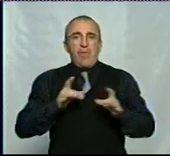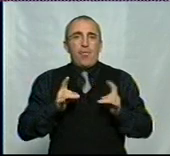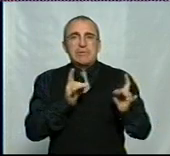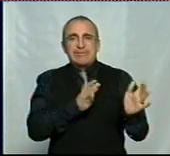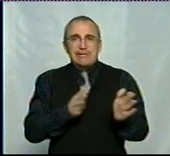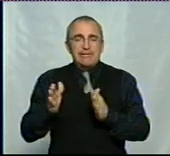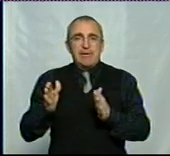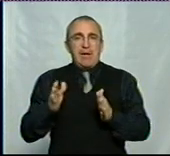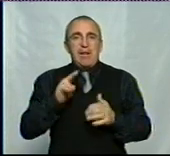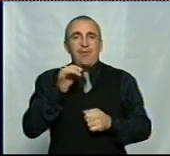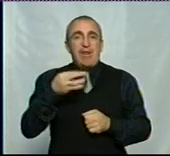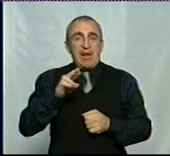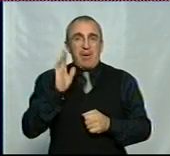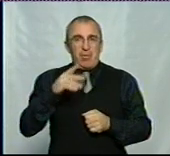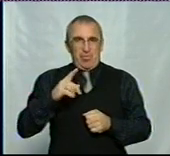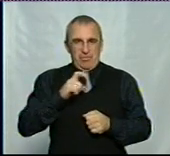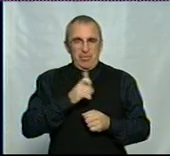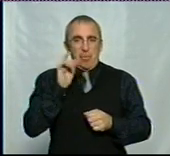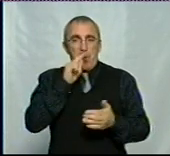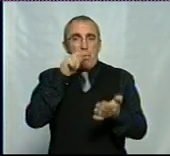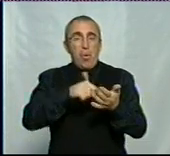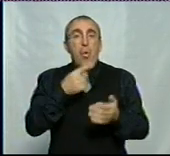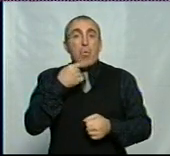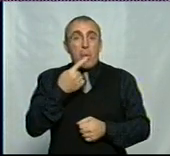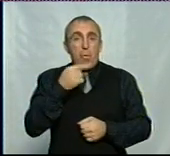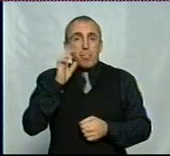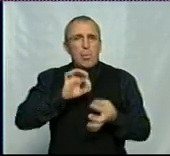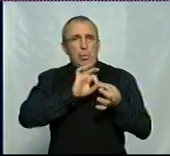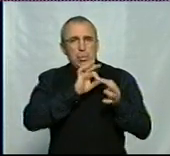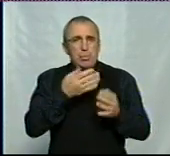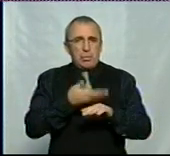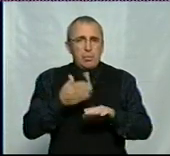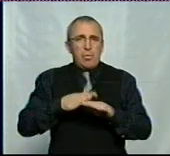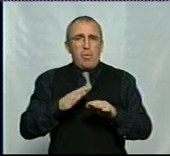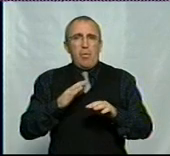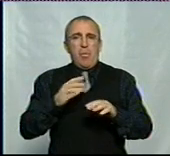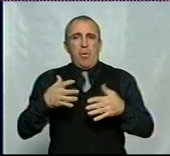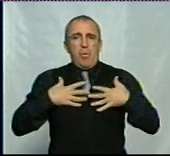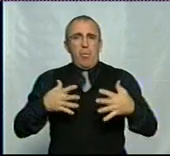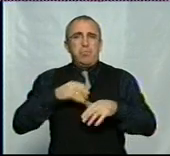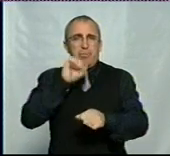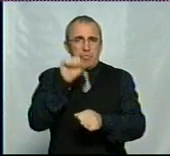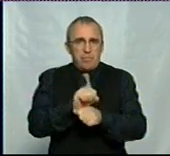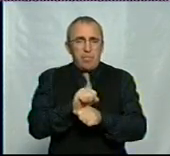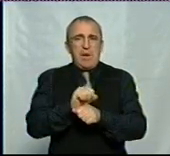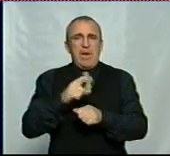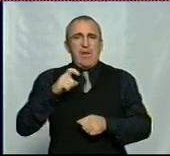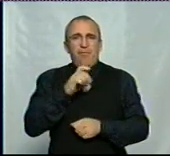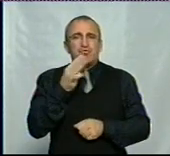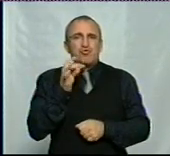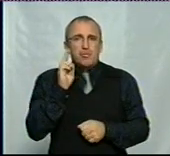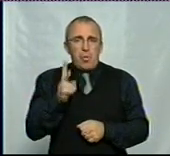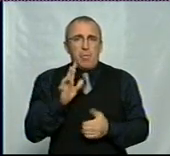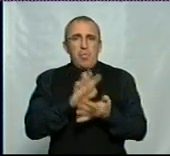Дифтерійний токсин може потрапити у кров, що призводить до ускладнень – блокування дихальних шляхів, інфекційно-токсичного шоку,